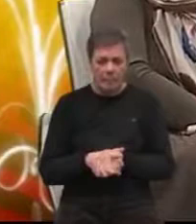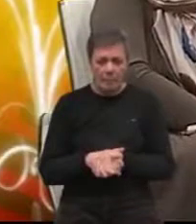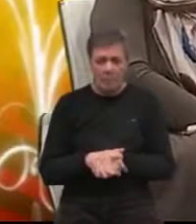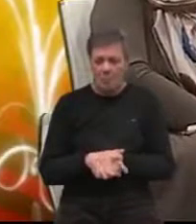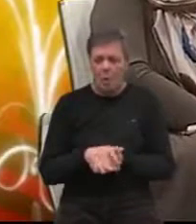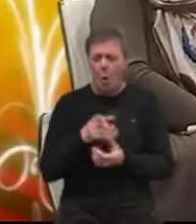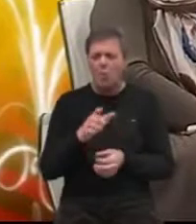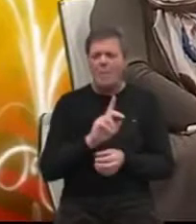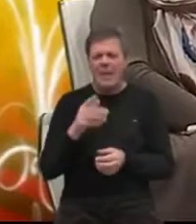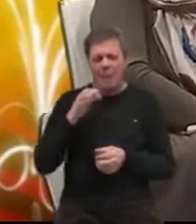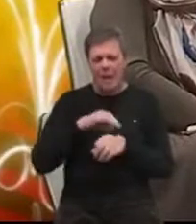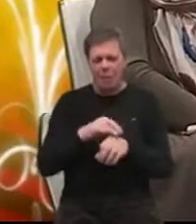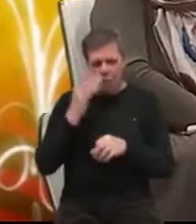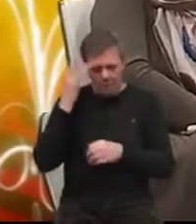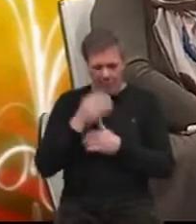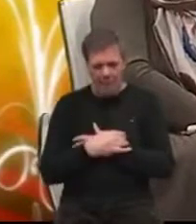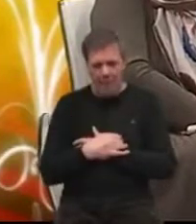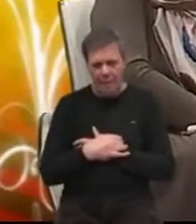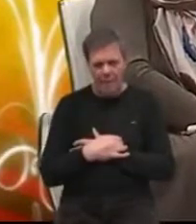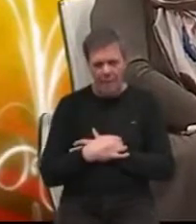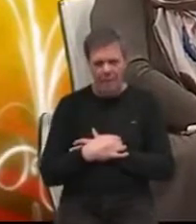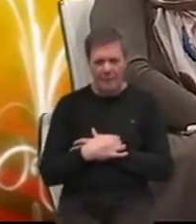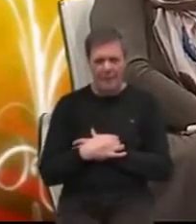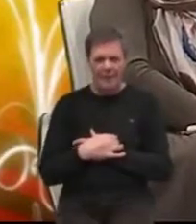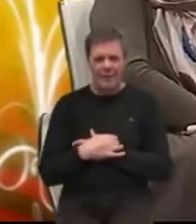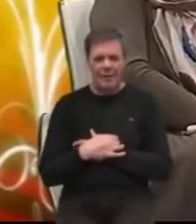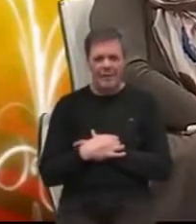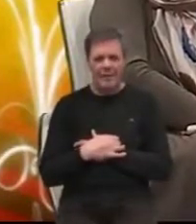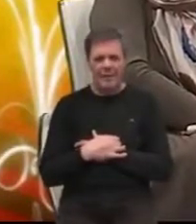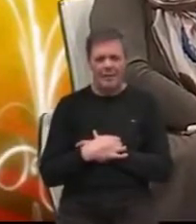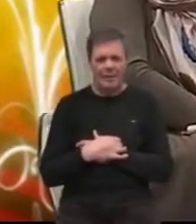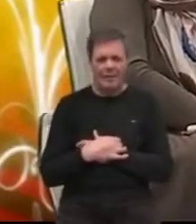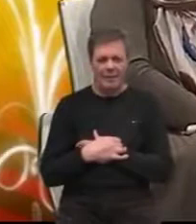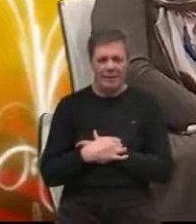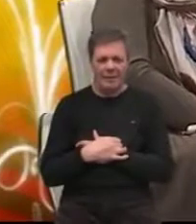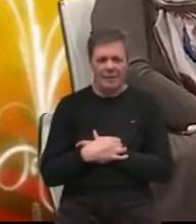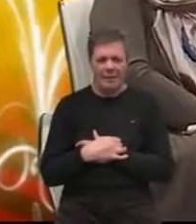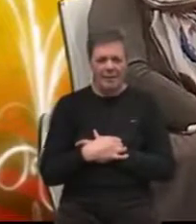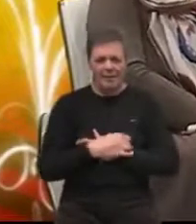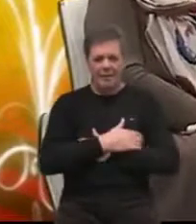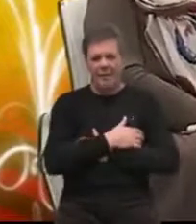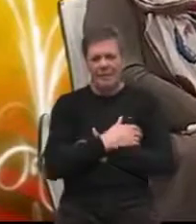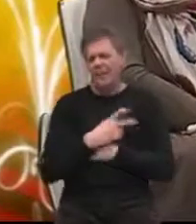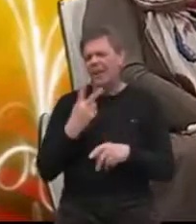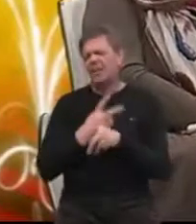opće se o tome ne vodi briga. Mislim sam ja osobno, ne o državi sam. Ne, ne, dobro, o državi to je